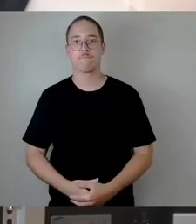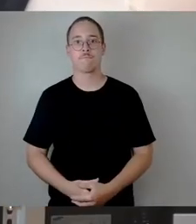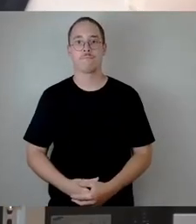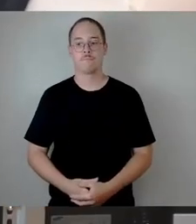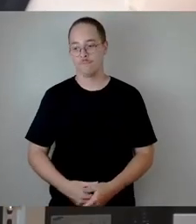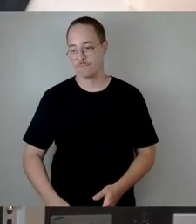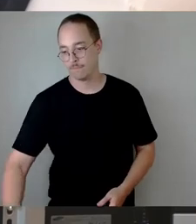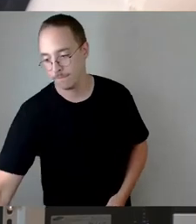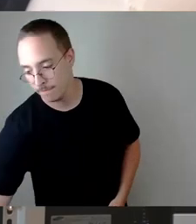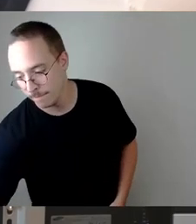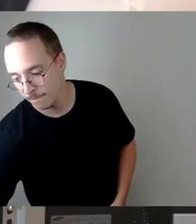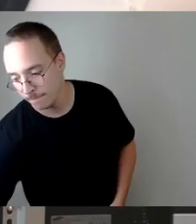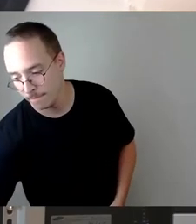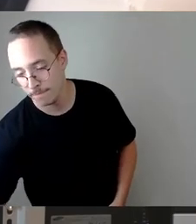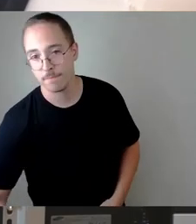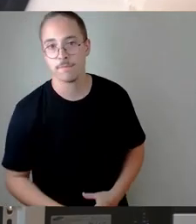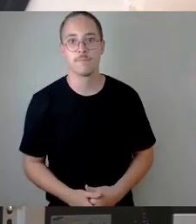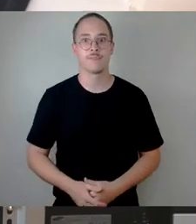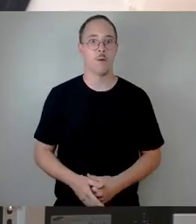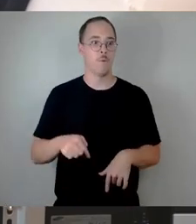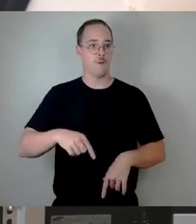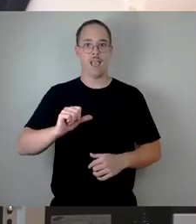erklingt die Stimme des BSW im Dresdner Stadtrat.